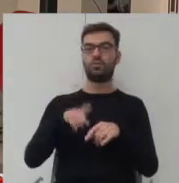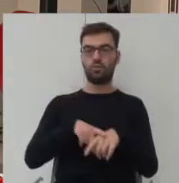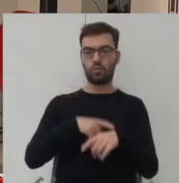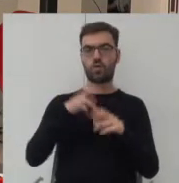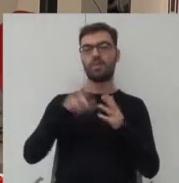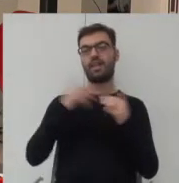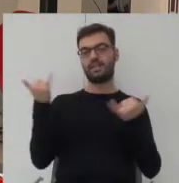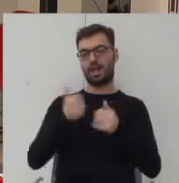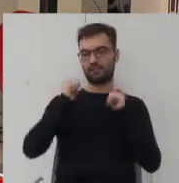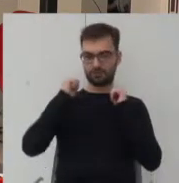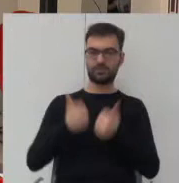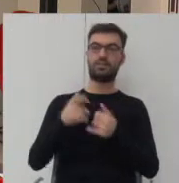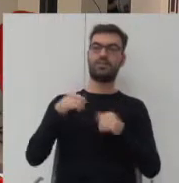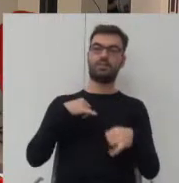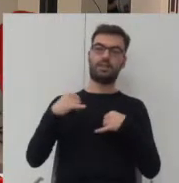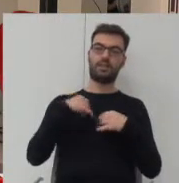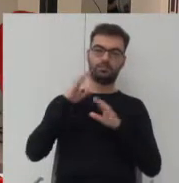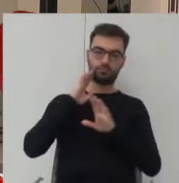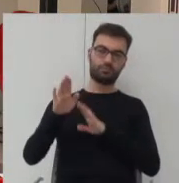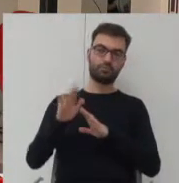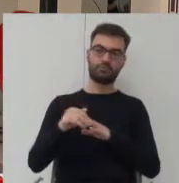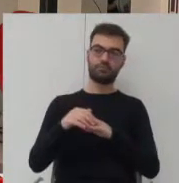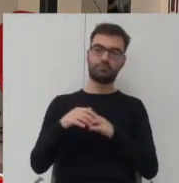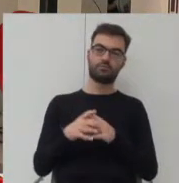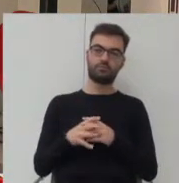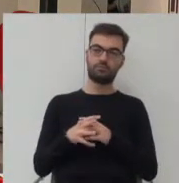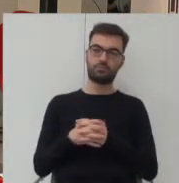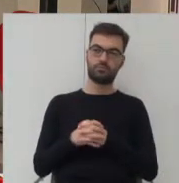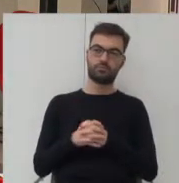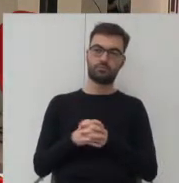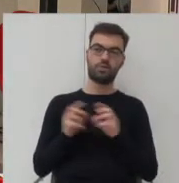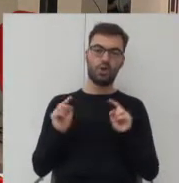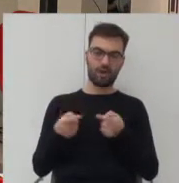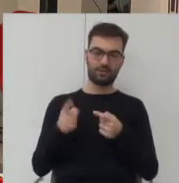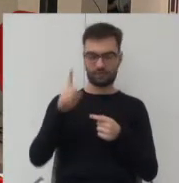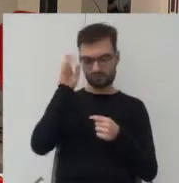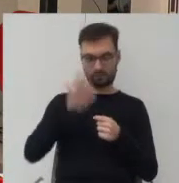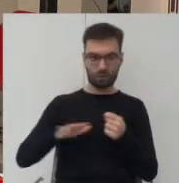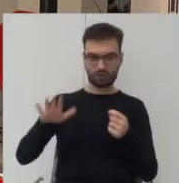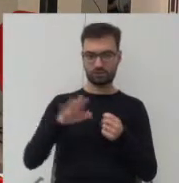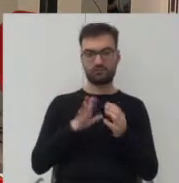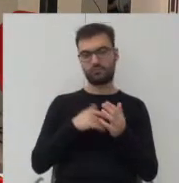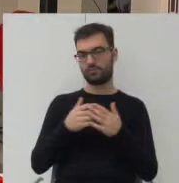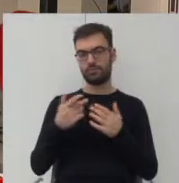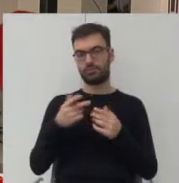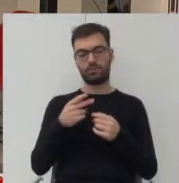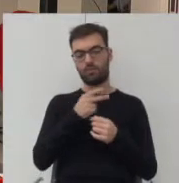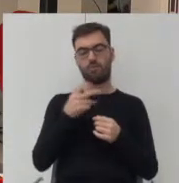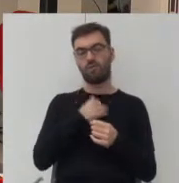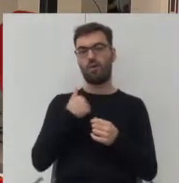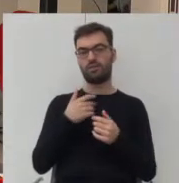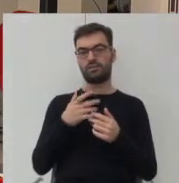na zawsze zostaną w zarządzie tych organizacji społecznych czyli jakby przekładając na polskie